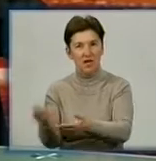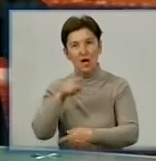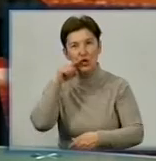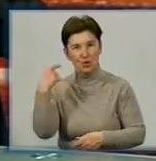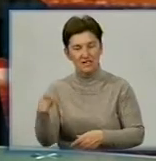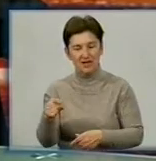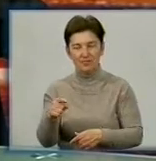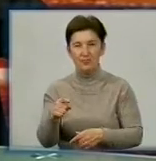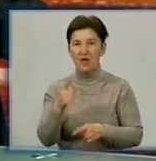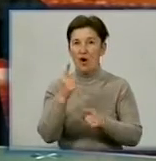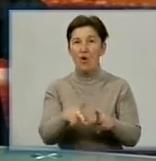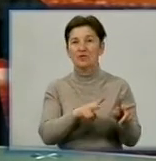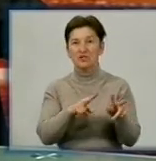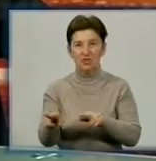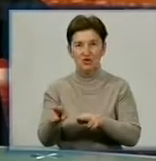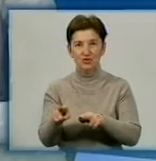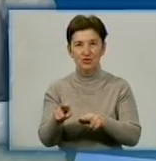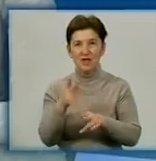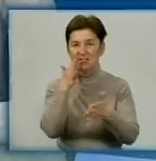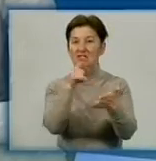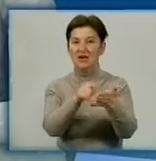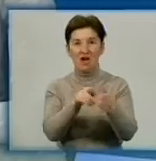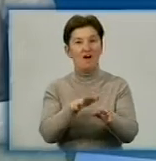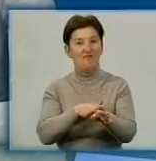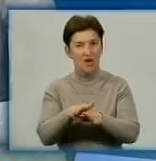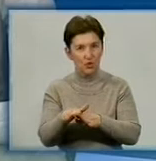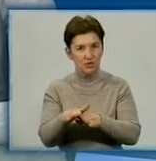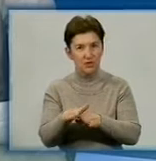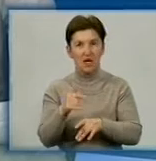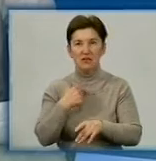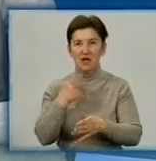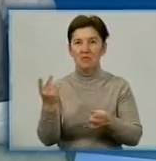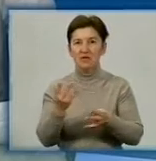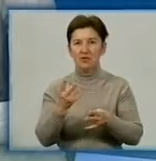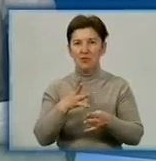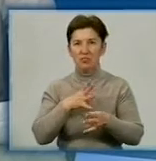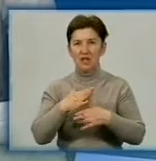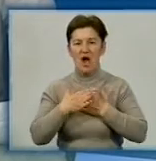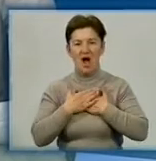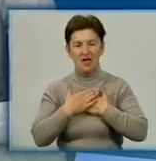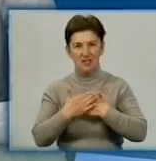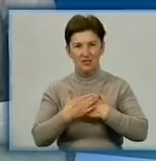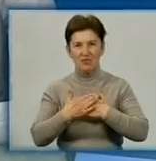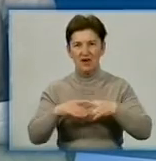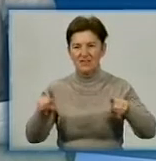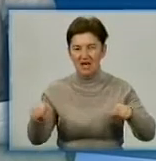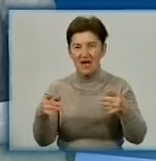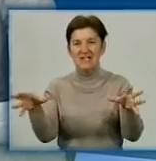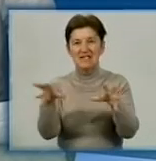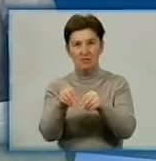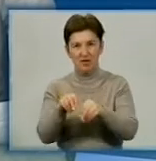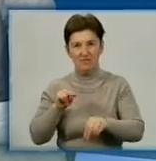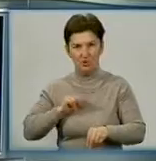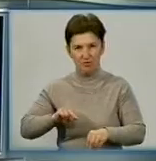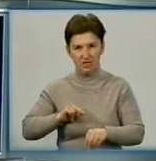Однозначно цілий виконаний, тому що нам потрібно було активізувати співробітництво, нам потрібно було визначити наступні